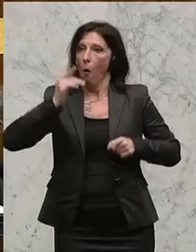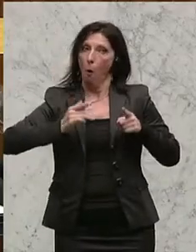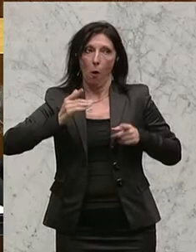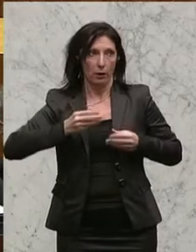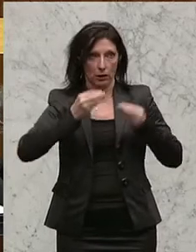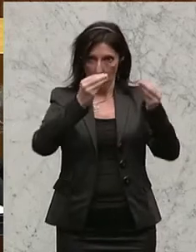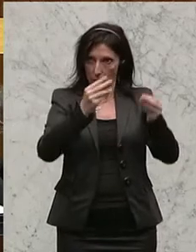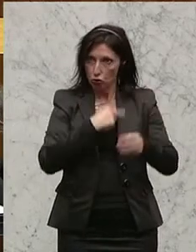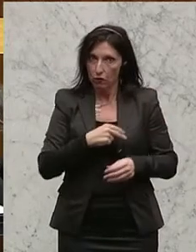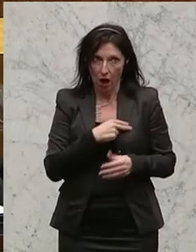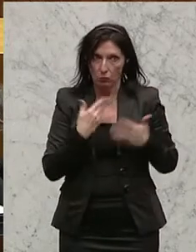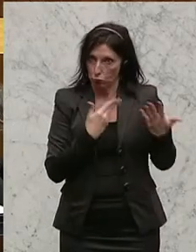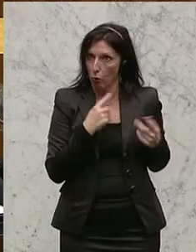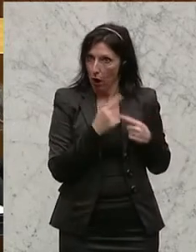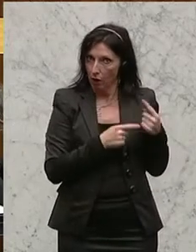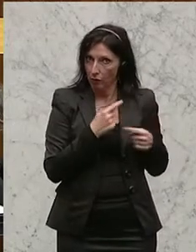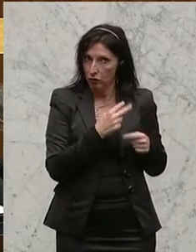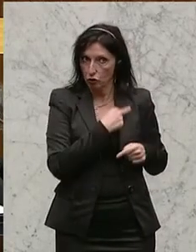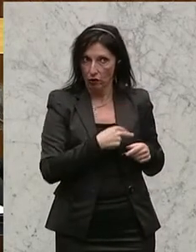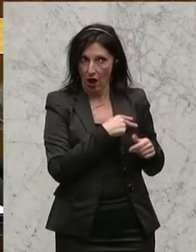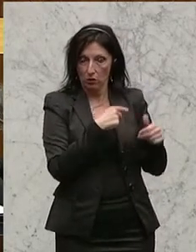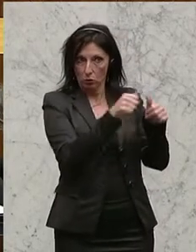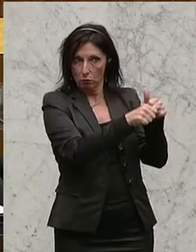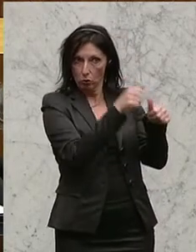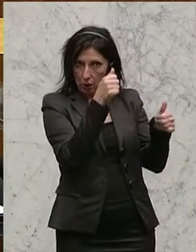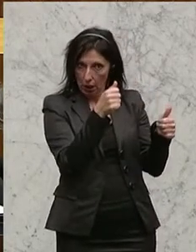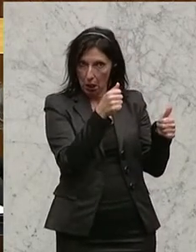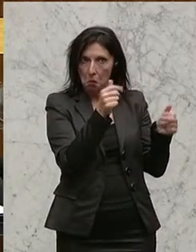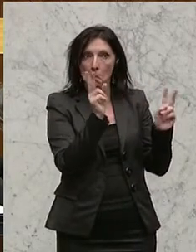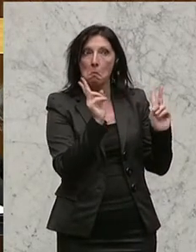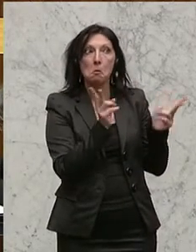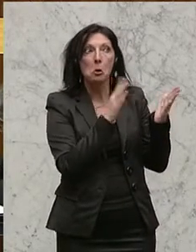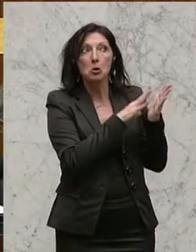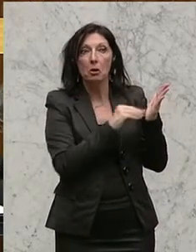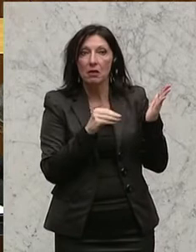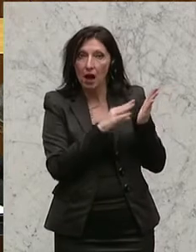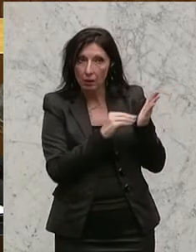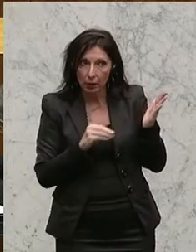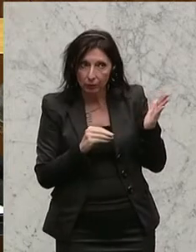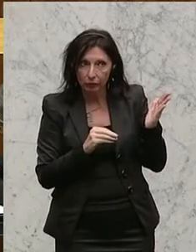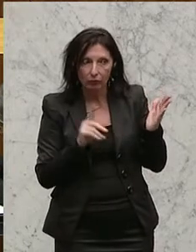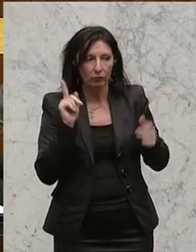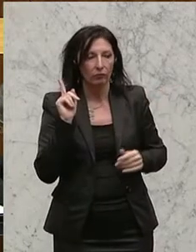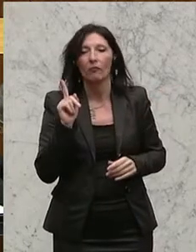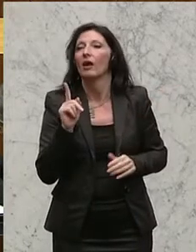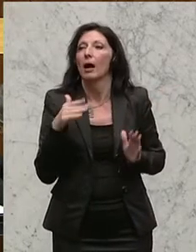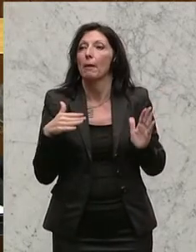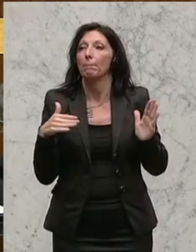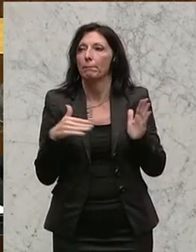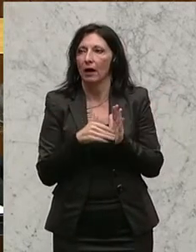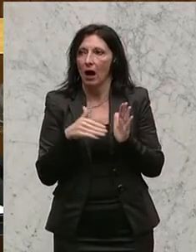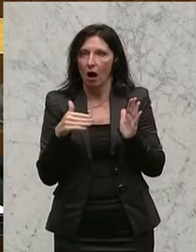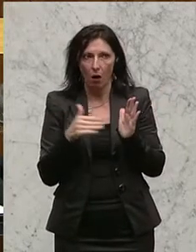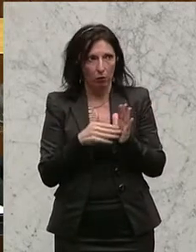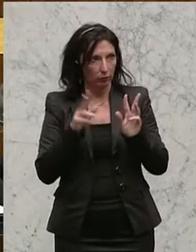machen das. Wir können dieses Schweizer Modell unter Umständen kopieren. Da bedarf es aber eines massiven